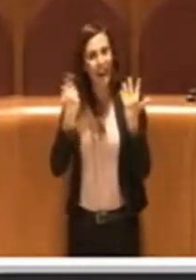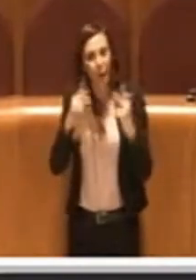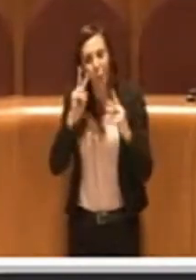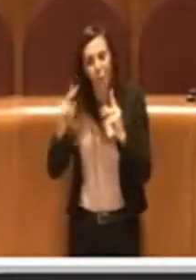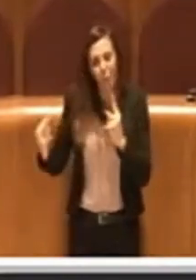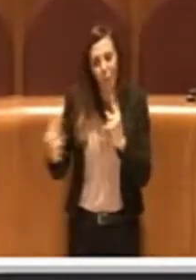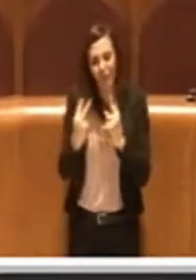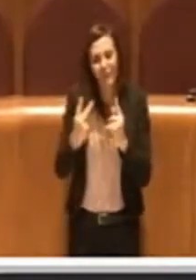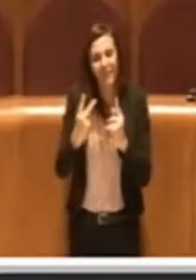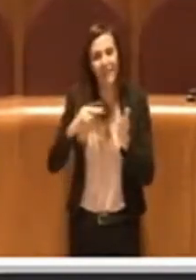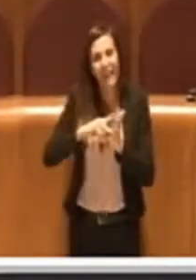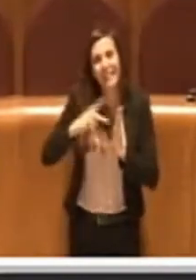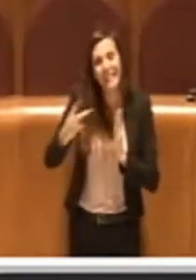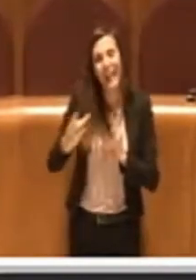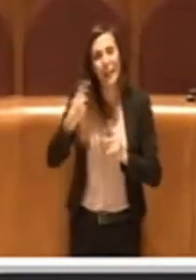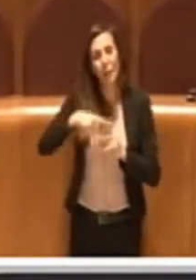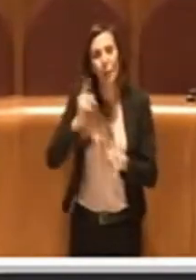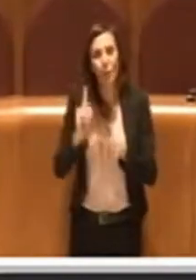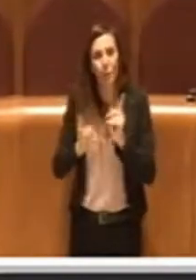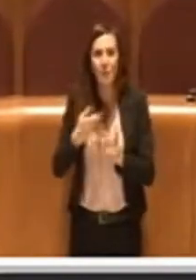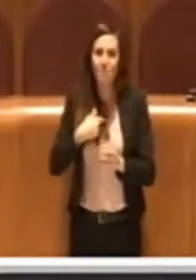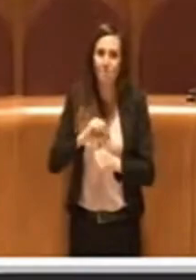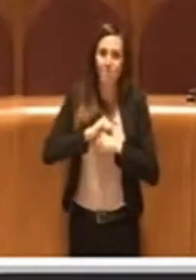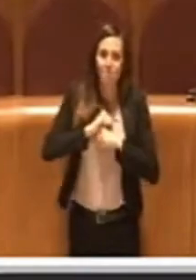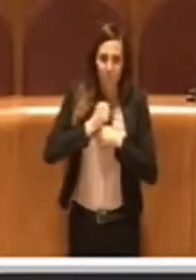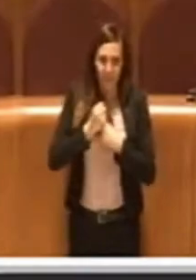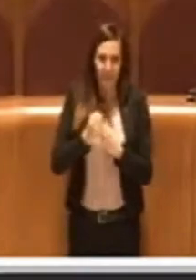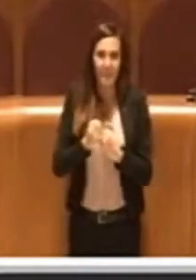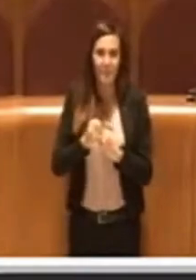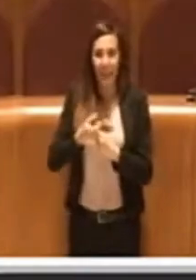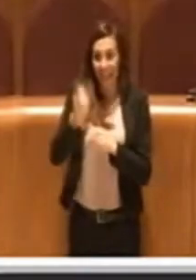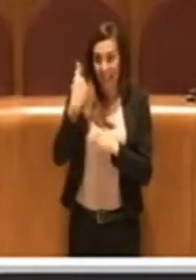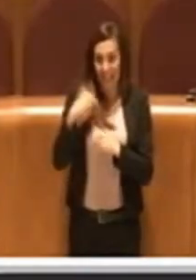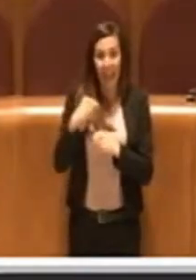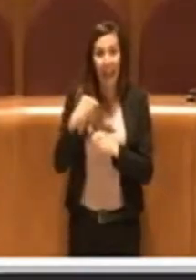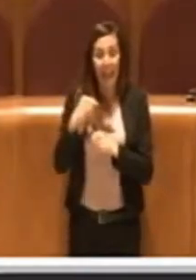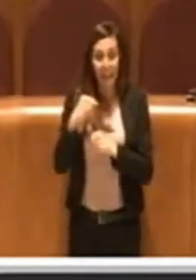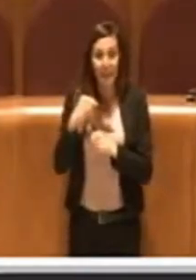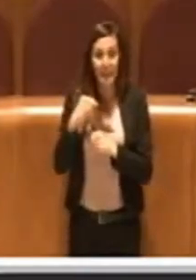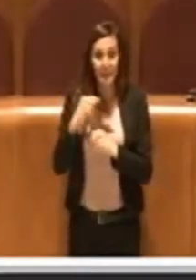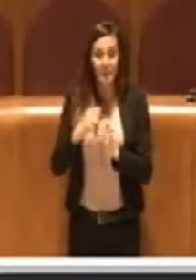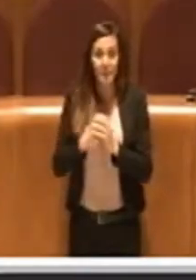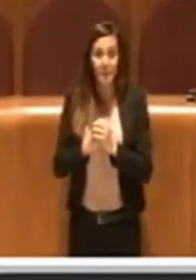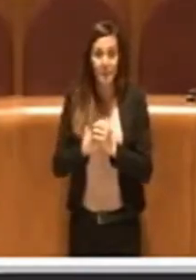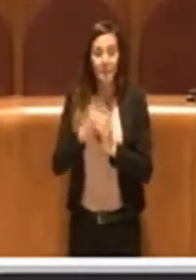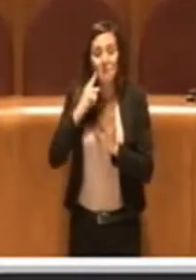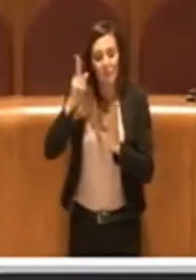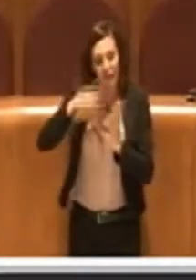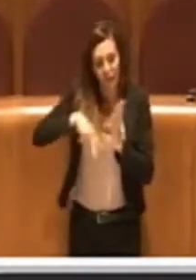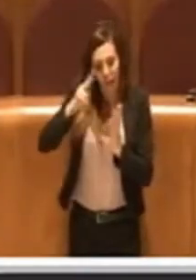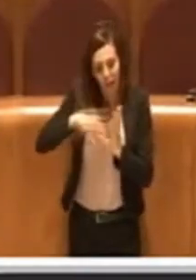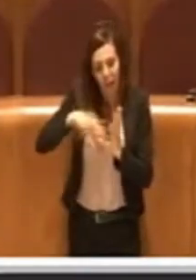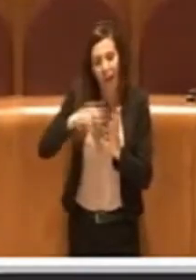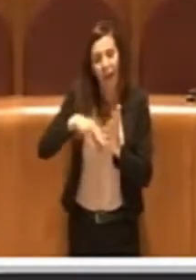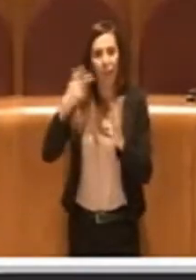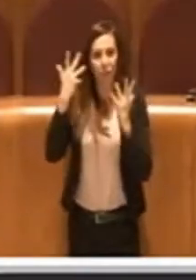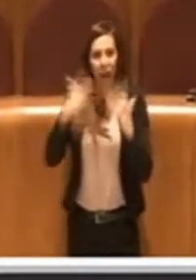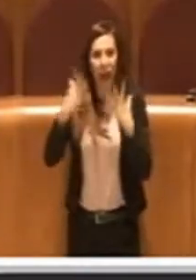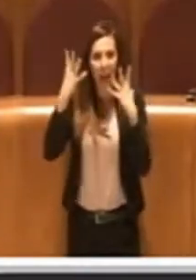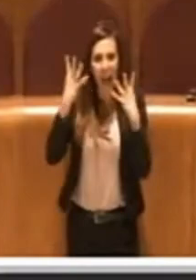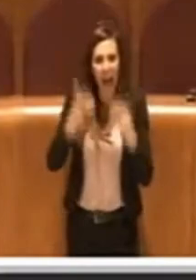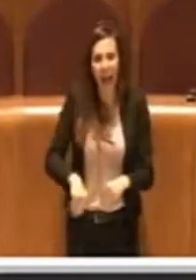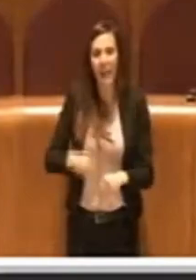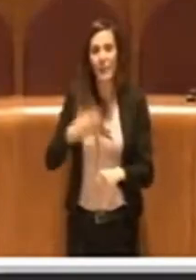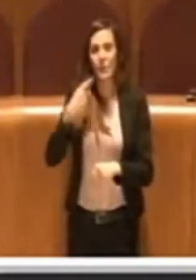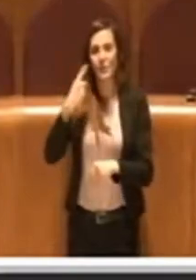ma anche dal punto di vista politico. Mi dispiace che ieri abbiamo letto molte note ovviamente dove si